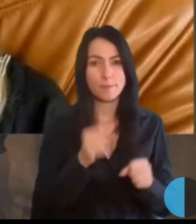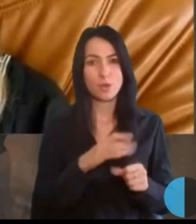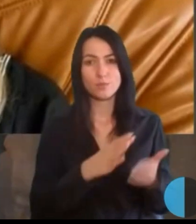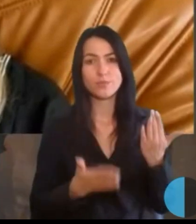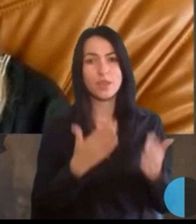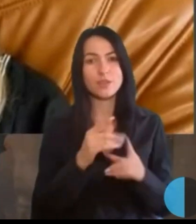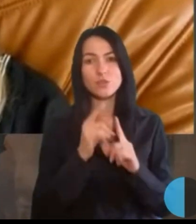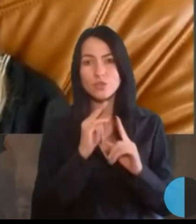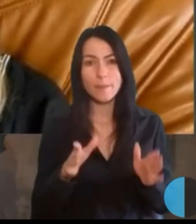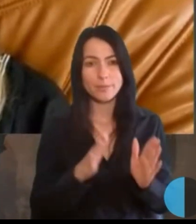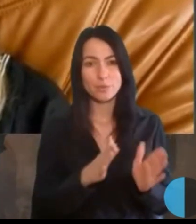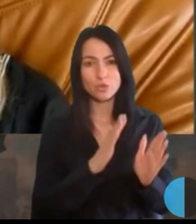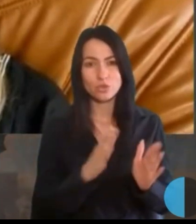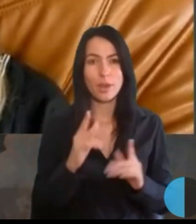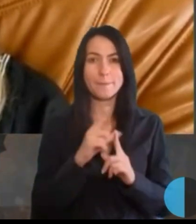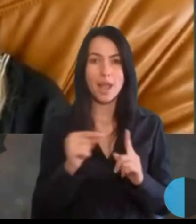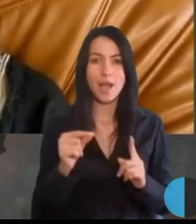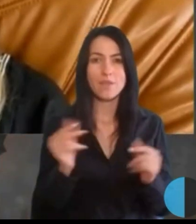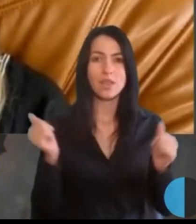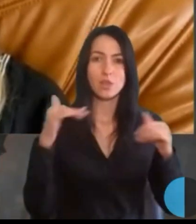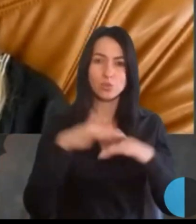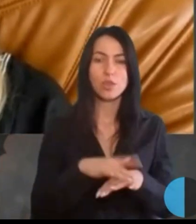правил інклюзивності під час відбудови?